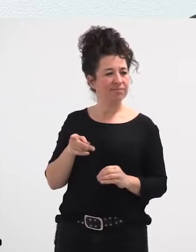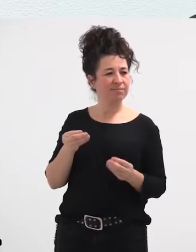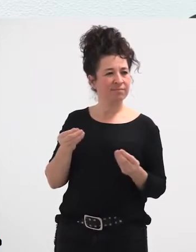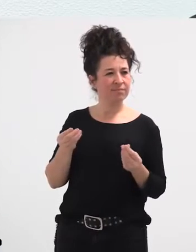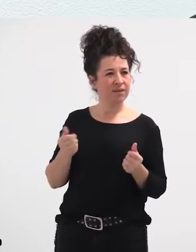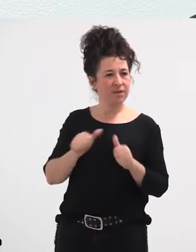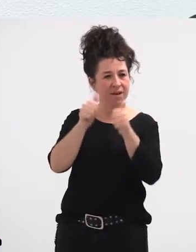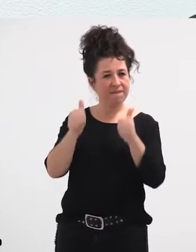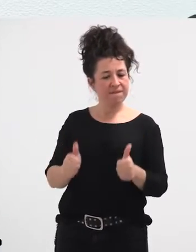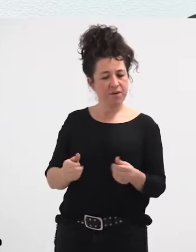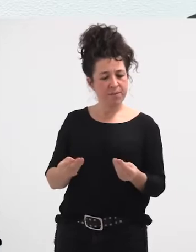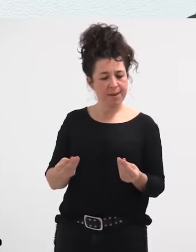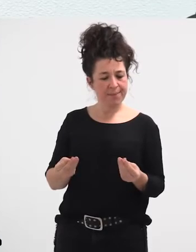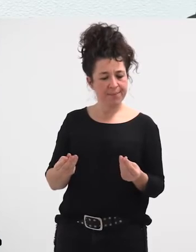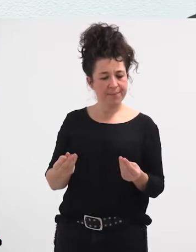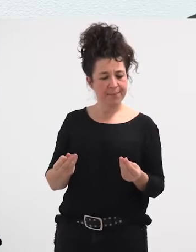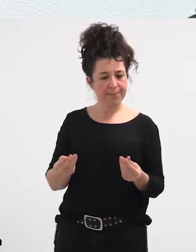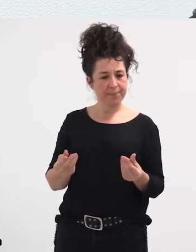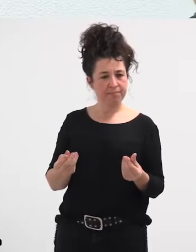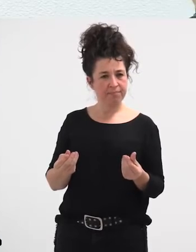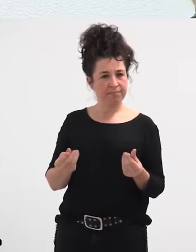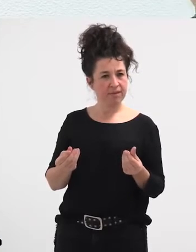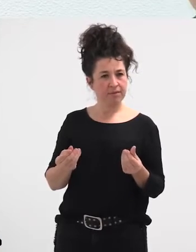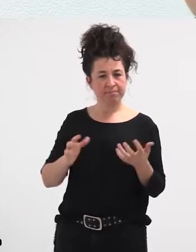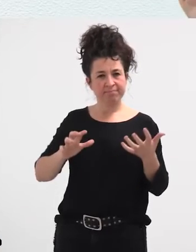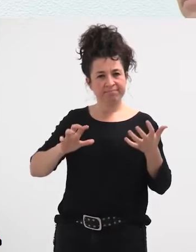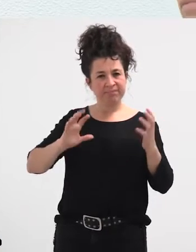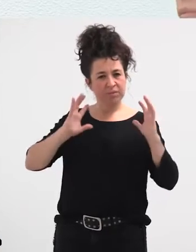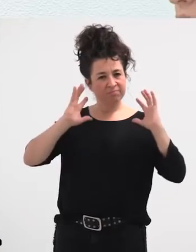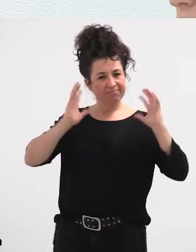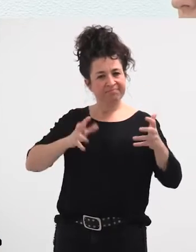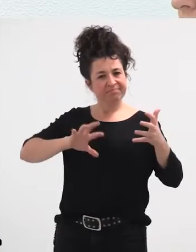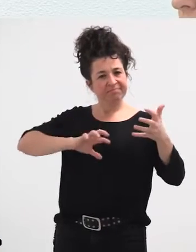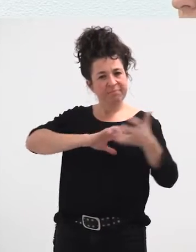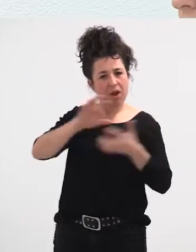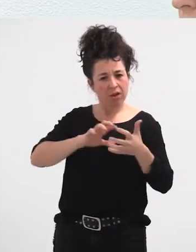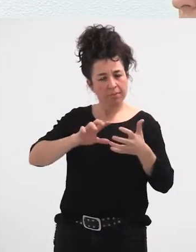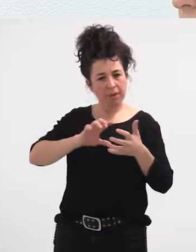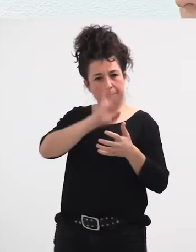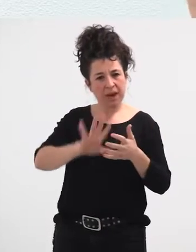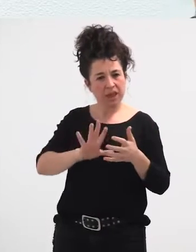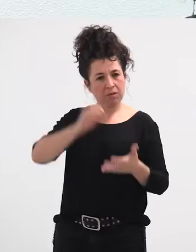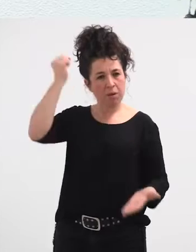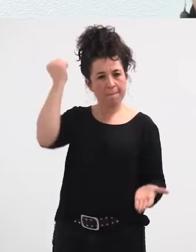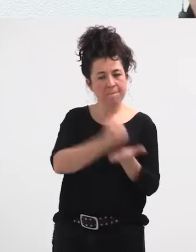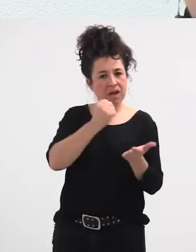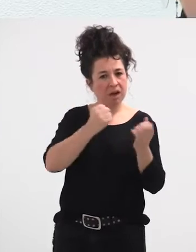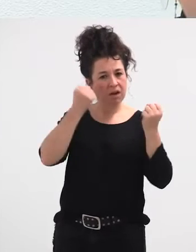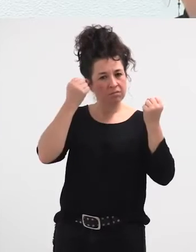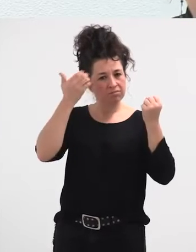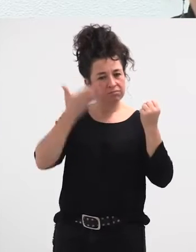ezakit, oso oso modu bortitzean geratu da hori txertatuta. Eta horrein kontra egiteko